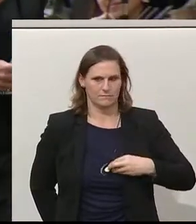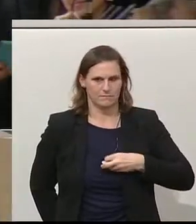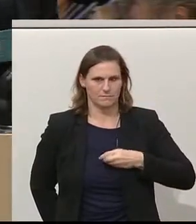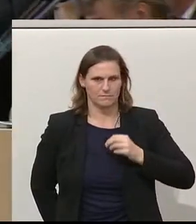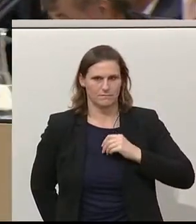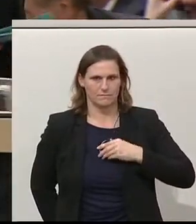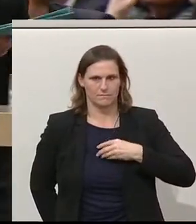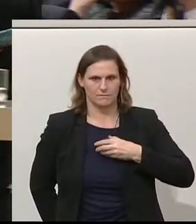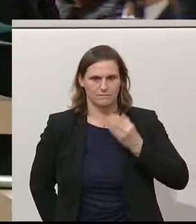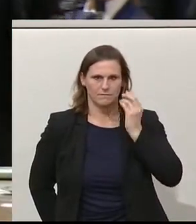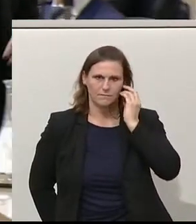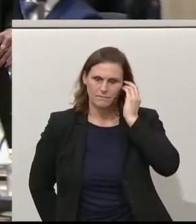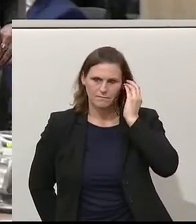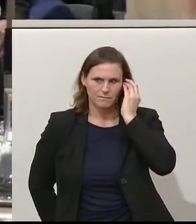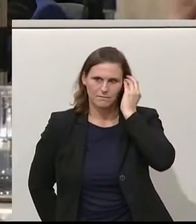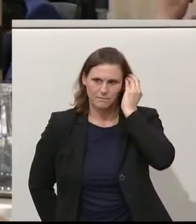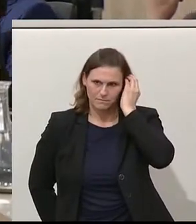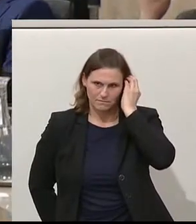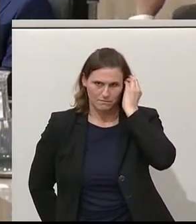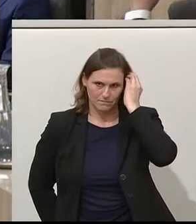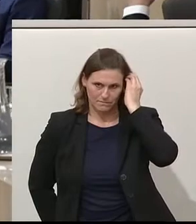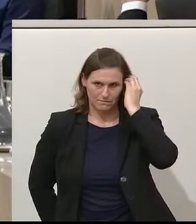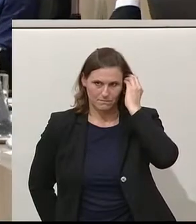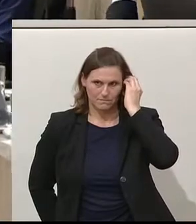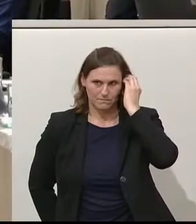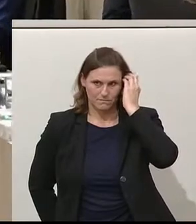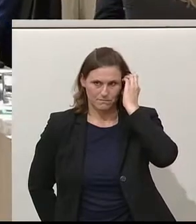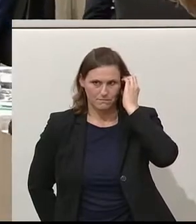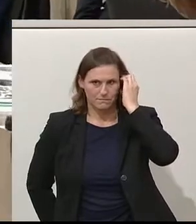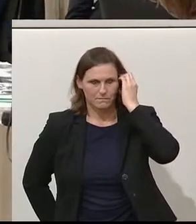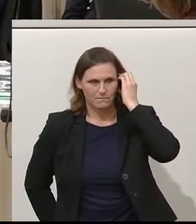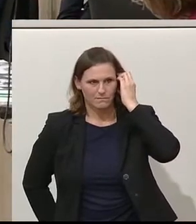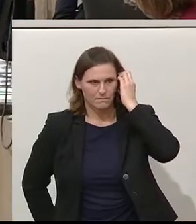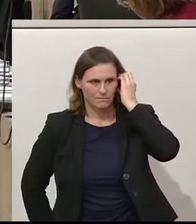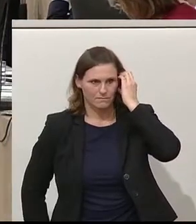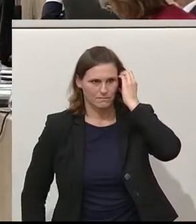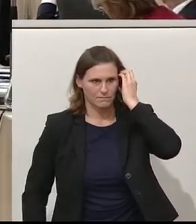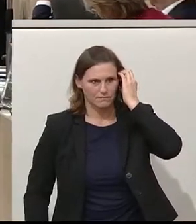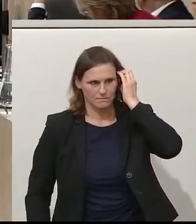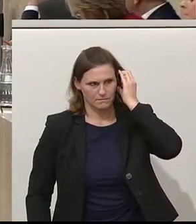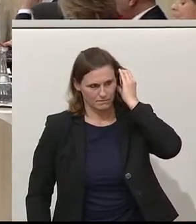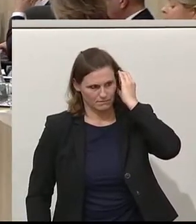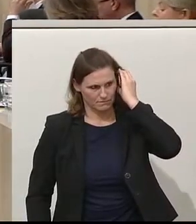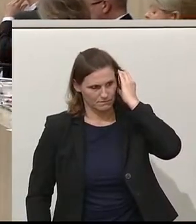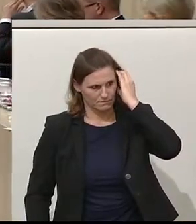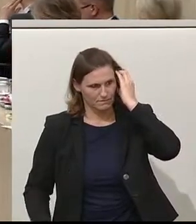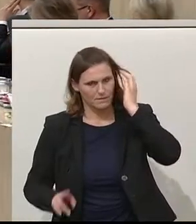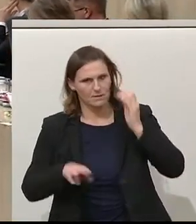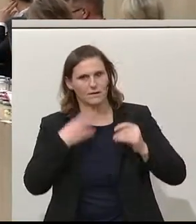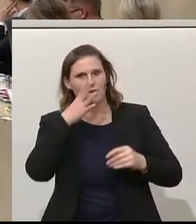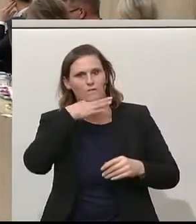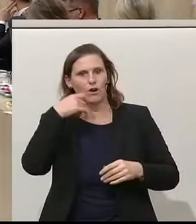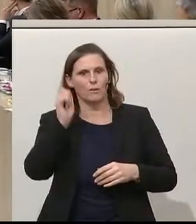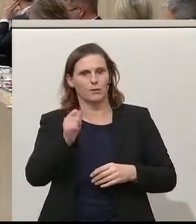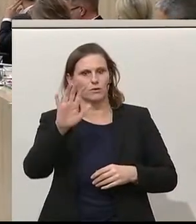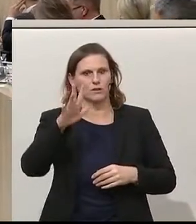die Burgenländerin Gabi Schwarz zu Wort. Vielen Dank, Frau Präsidentin, Herr Bundeskanzler, Herr Vizekanzler,